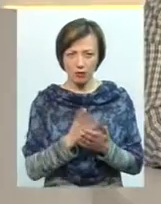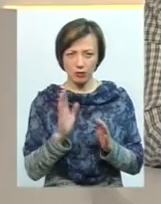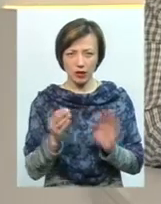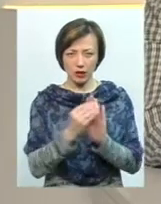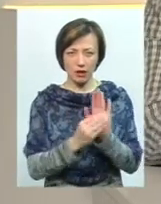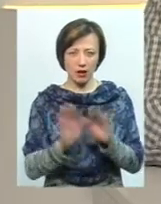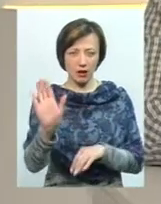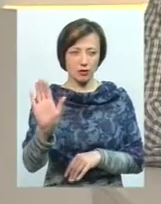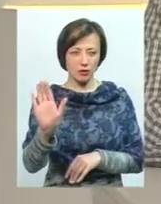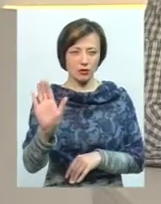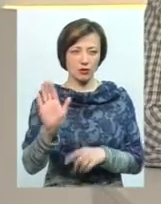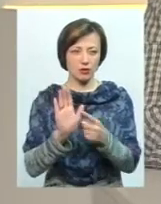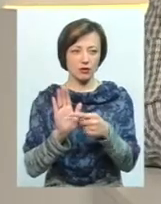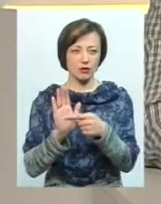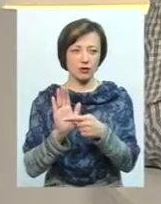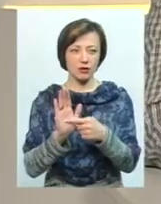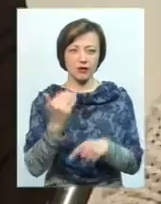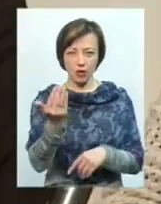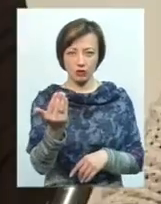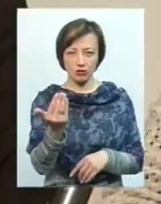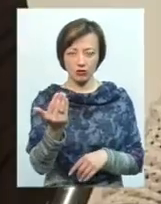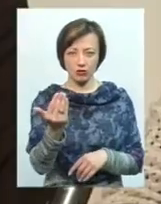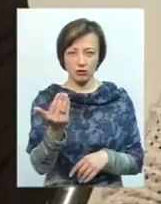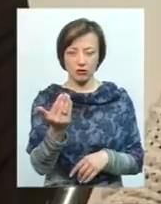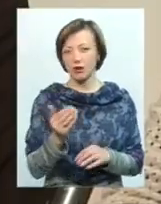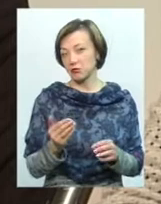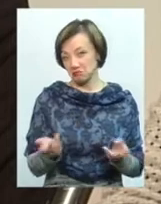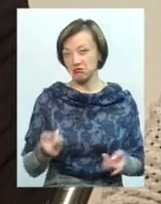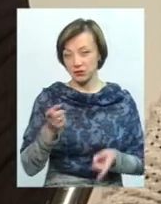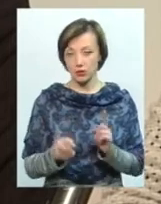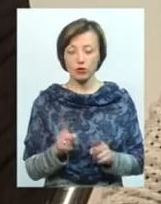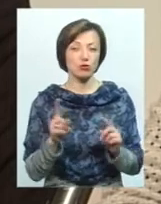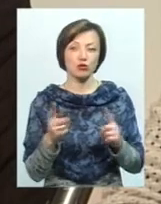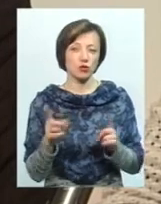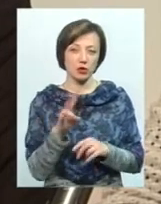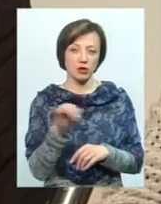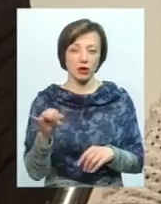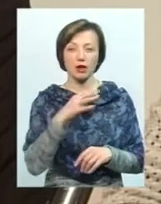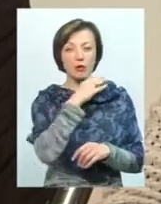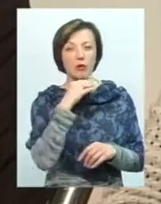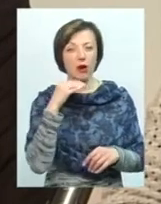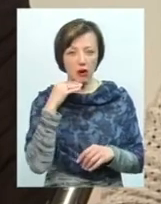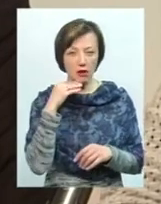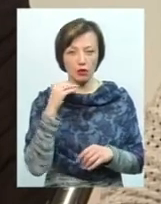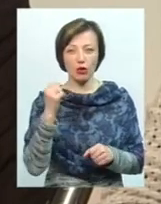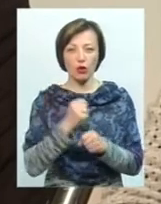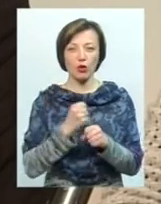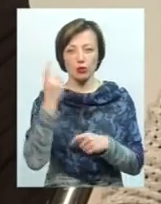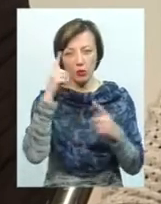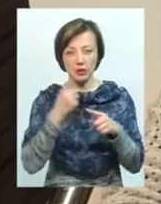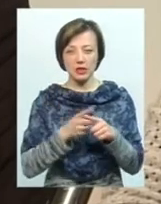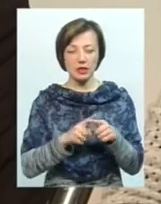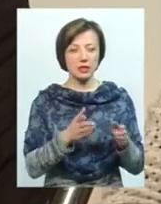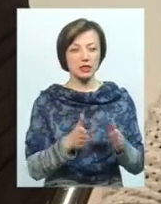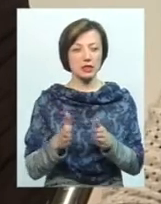декларацію? Що, от ви тут написали, що це ваше? Ну, звичайно. А чому? До речі, ну, багато розробників оцієї